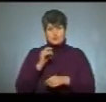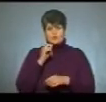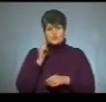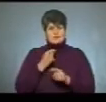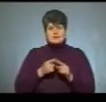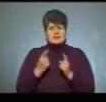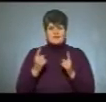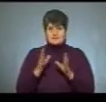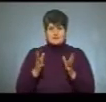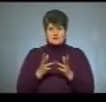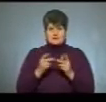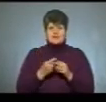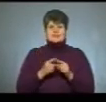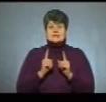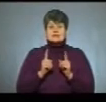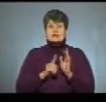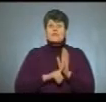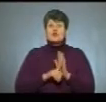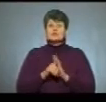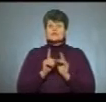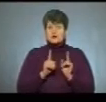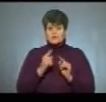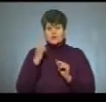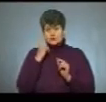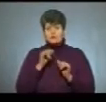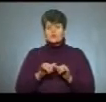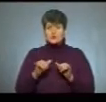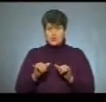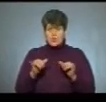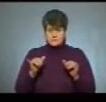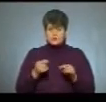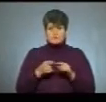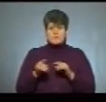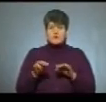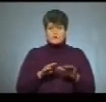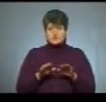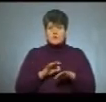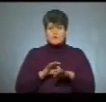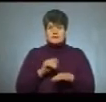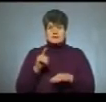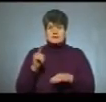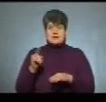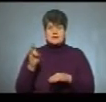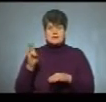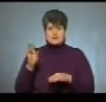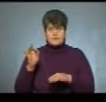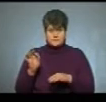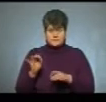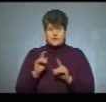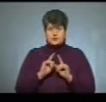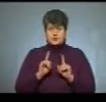невелика кількість. Але це тільки початок. Я думаю, що із розвитком саме процедури проведення тестування особливостей для